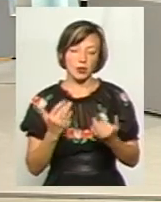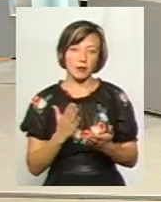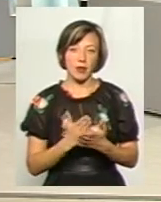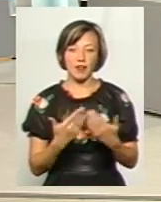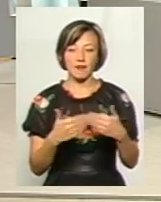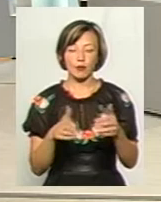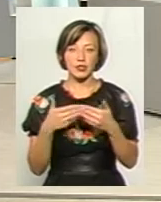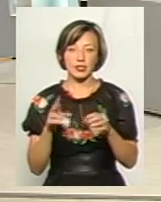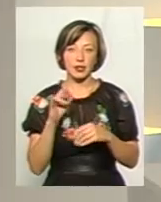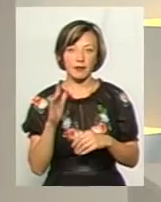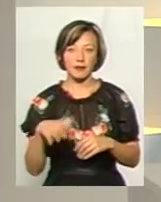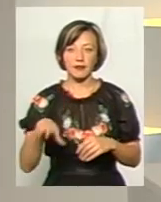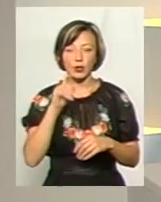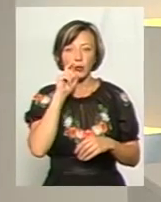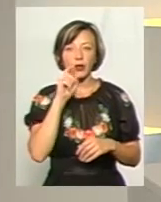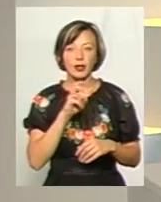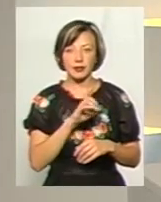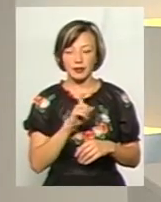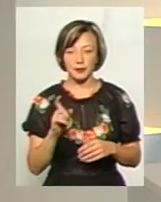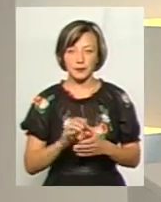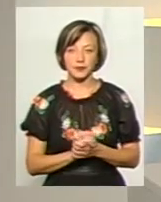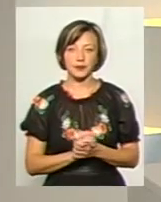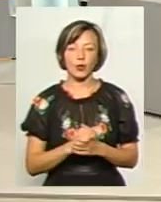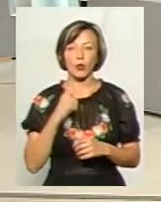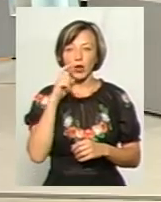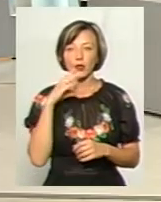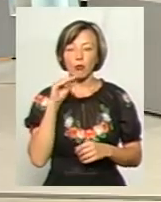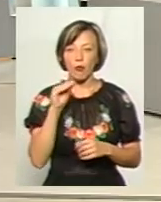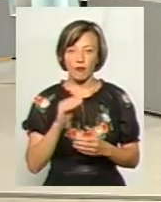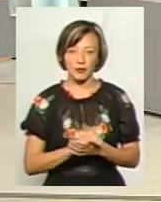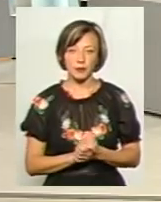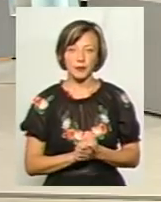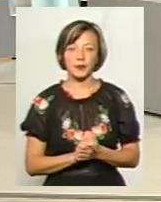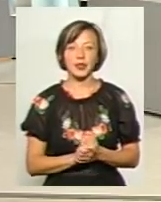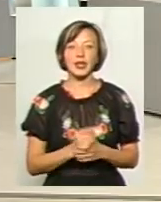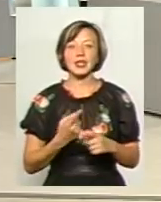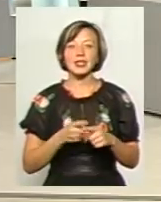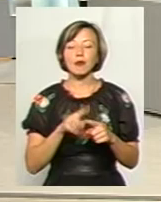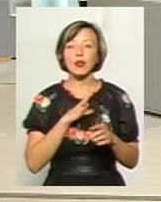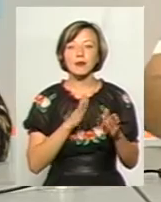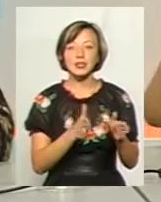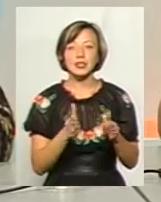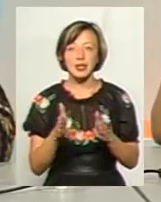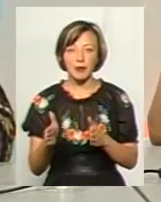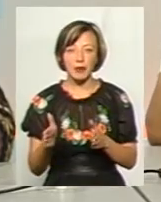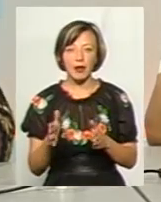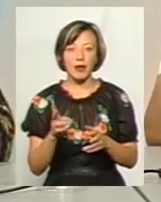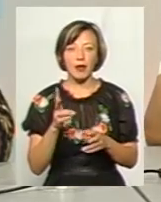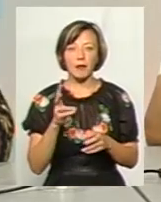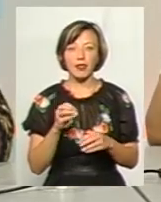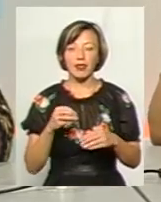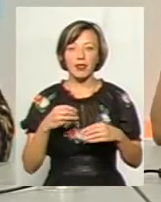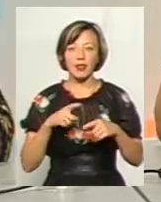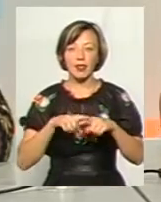випускників всіх українських, українськомовними. Це була б система. Ми б тоді не ламали